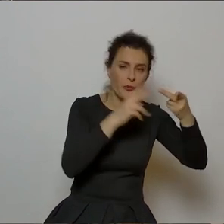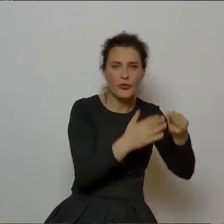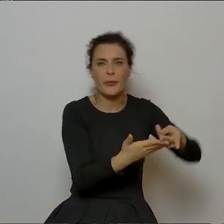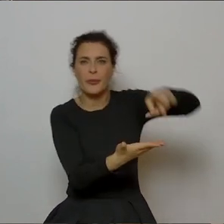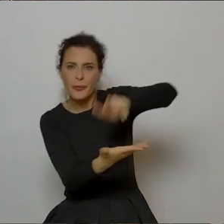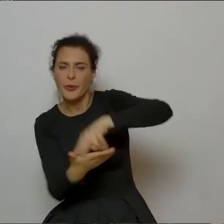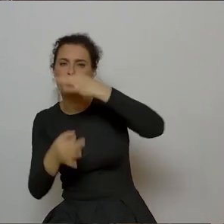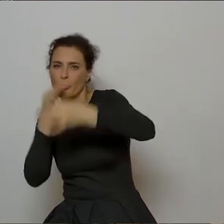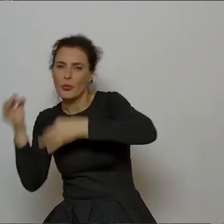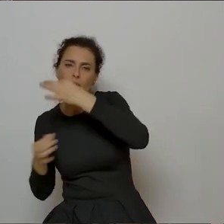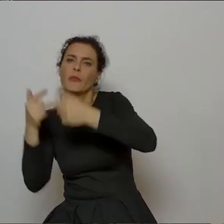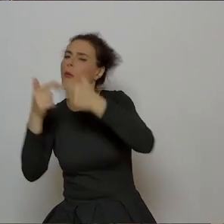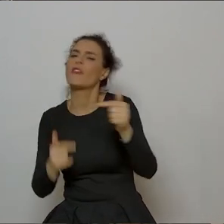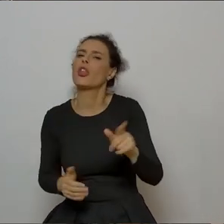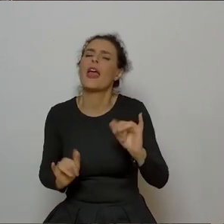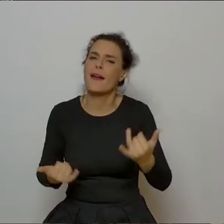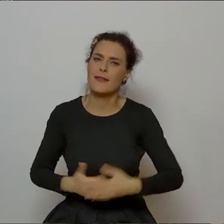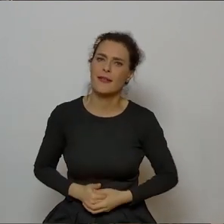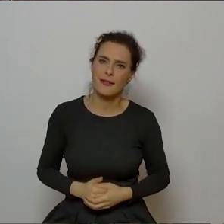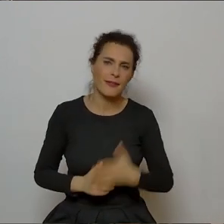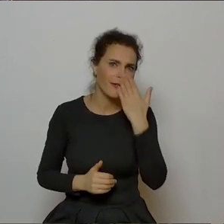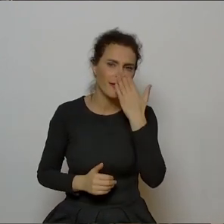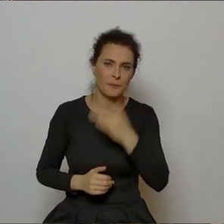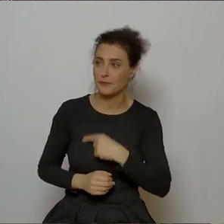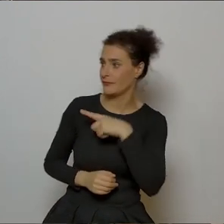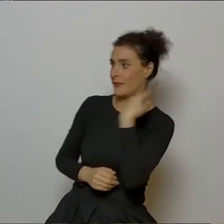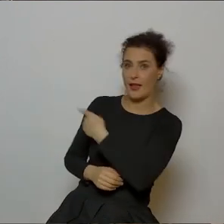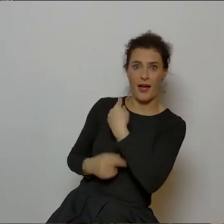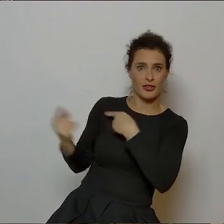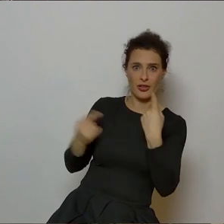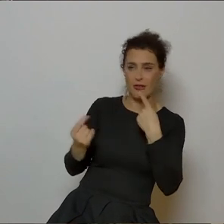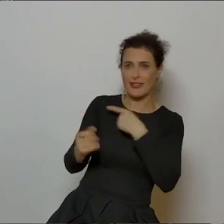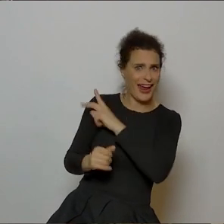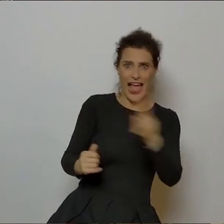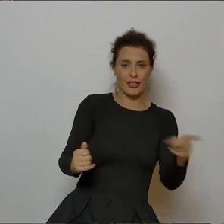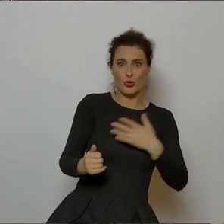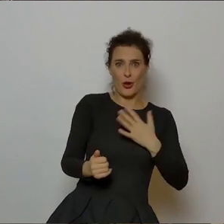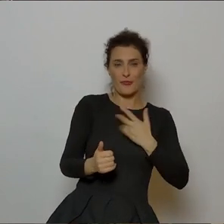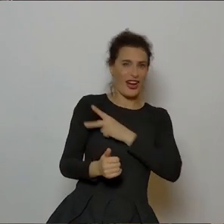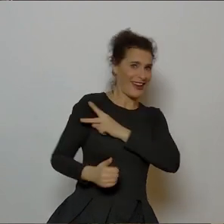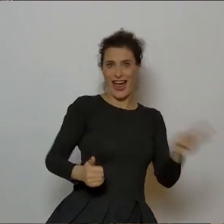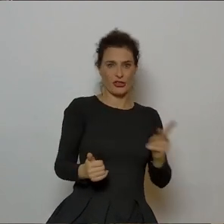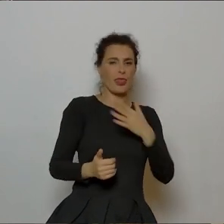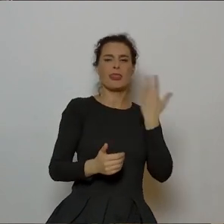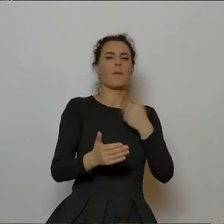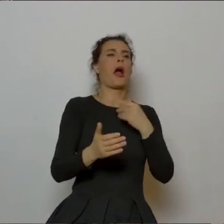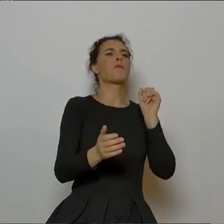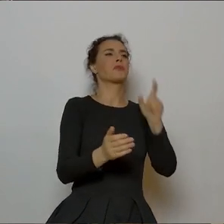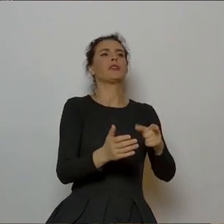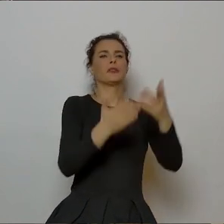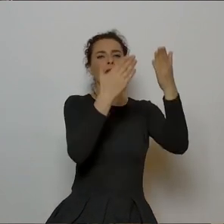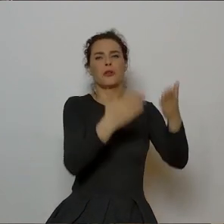interpretacje muzyczne? Z naszej dyskusji wynikało, że każdy mógłby mieć praktycznie, prawda, że tu nie ma jakichś